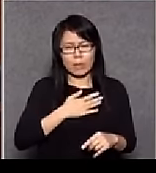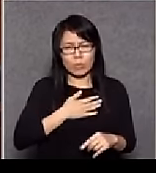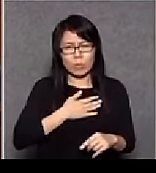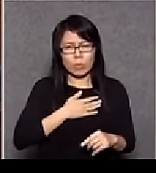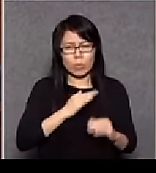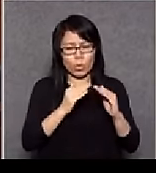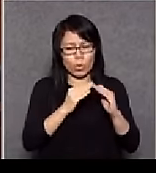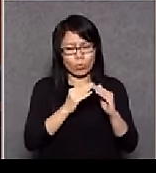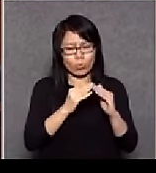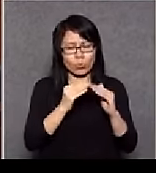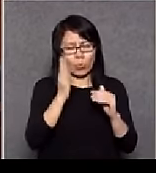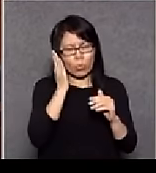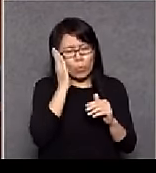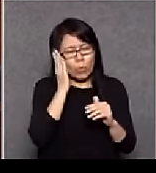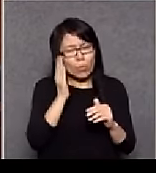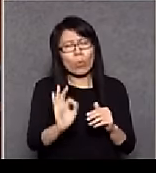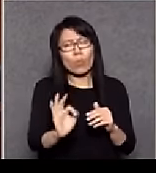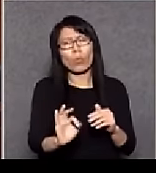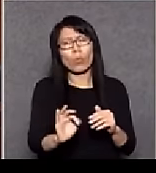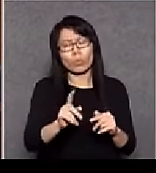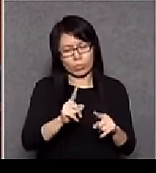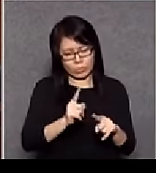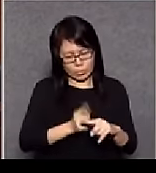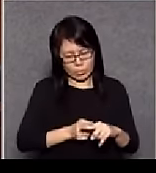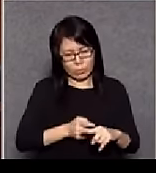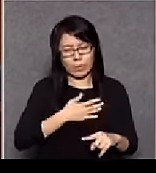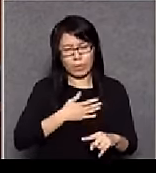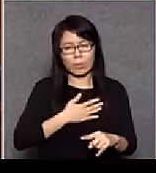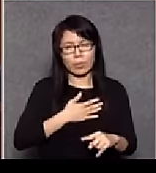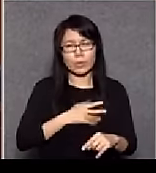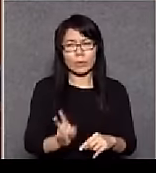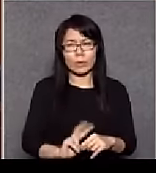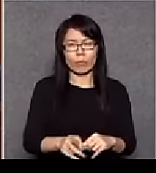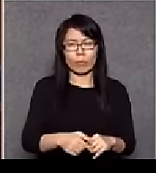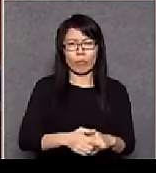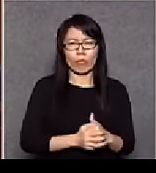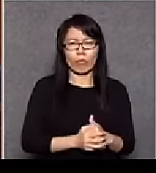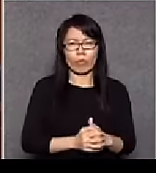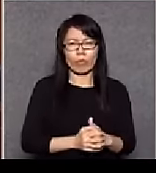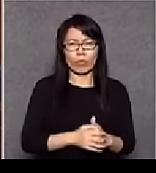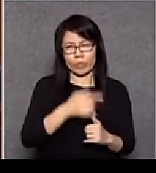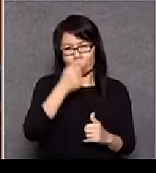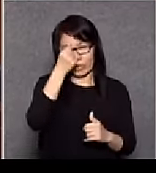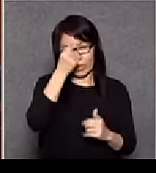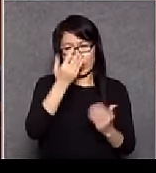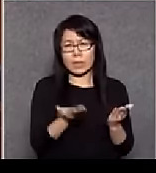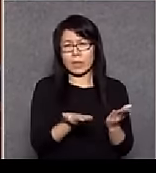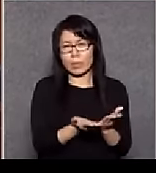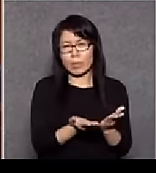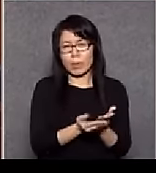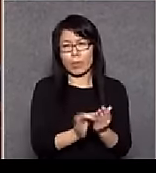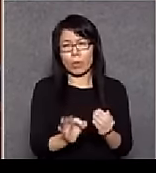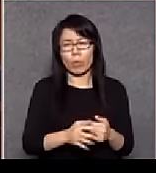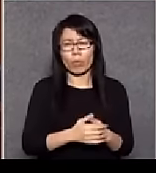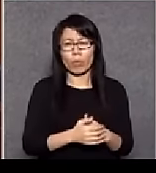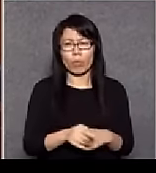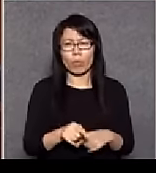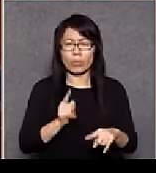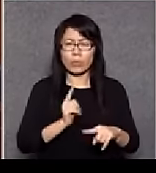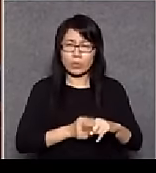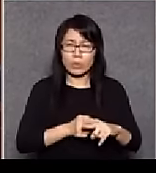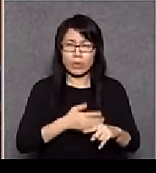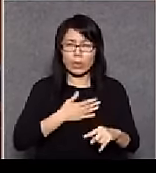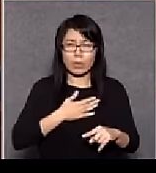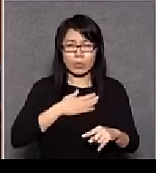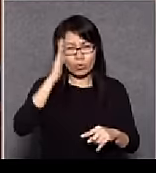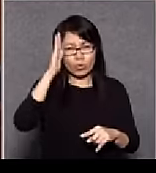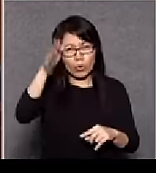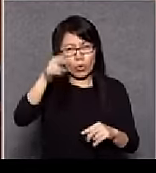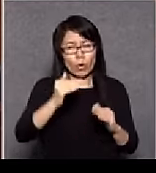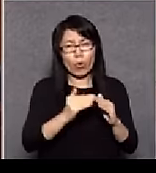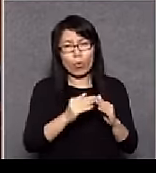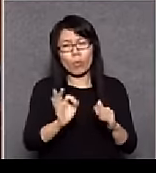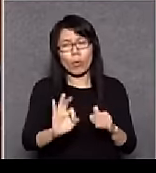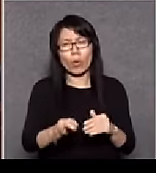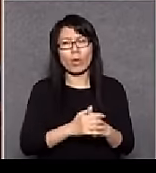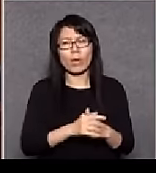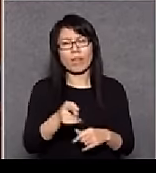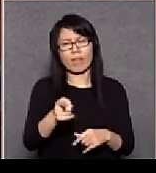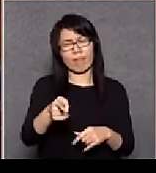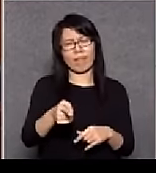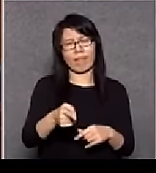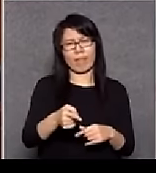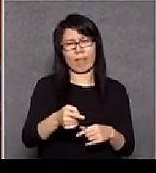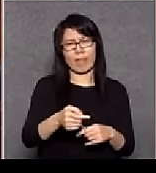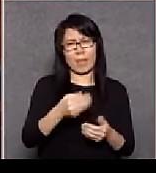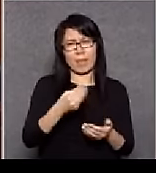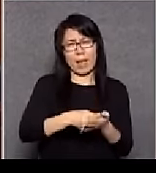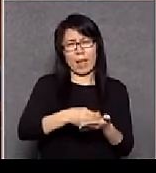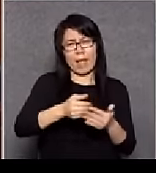住也是擔心那些憂慮呢不一定有事實證明你不要說我自己憂慮你將來沒有屋住你舉試吧將來你買